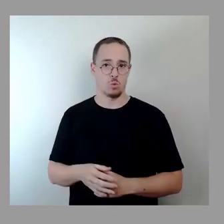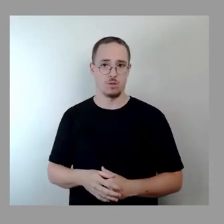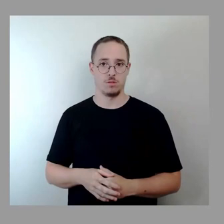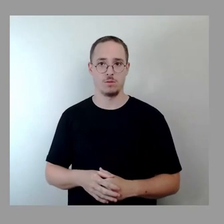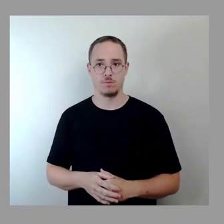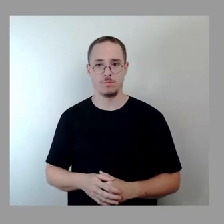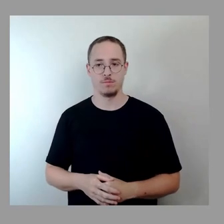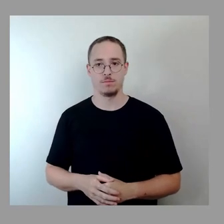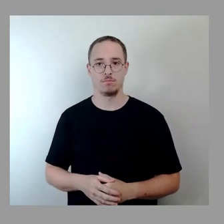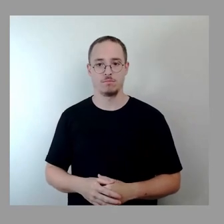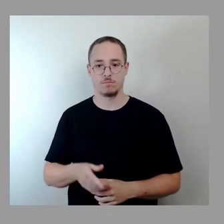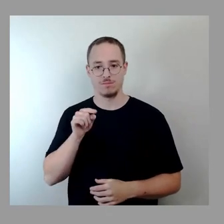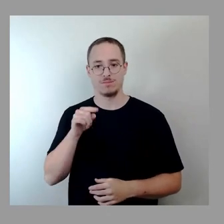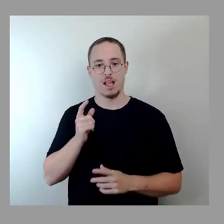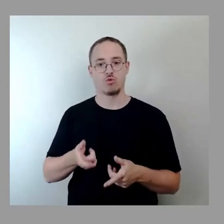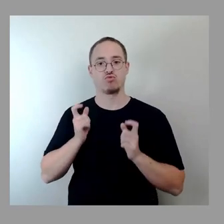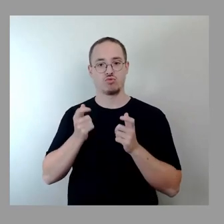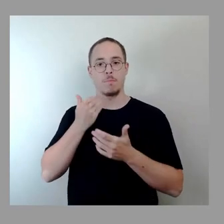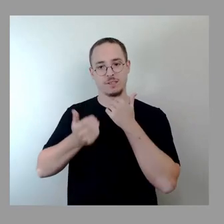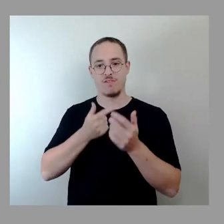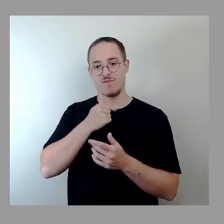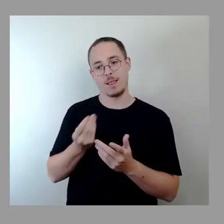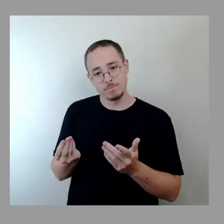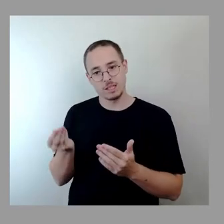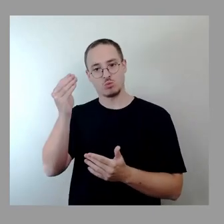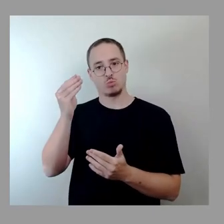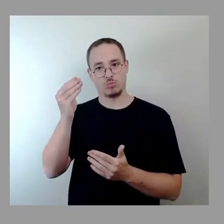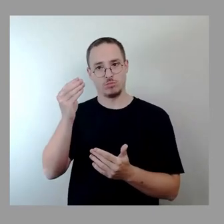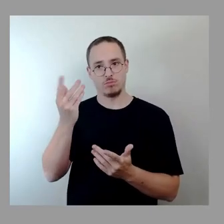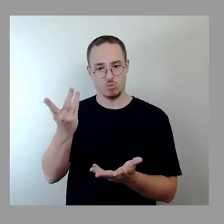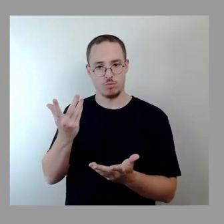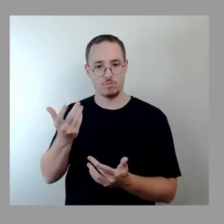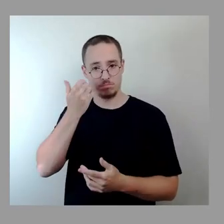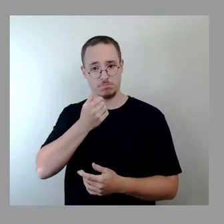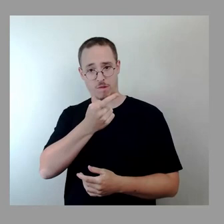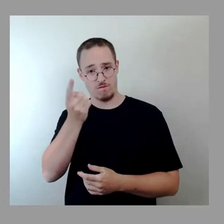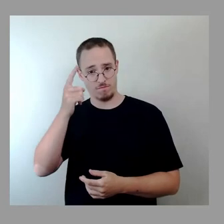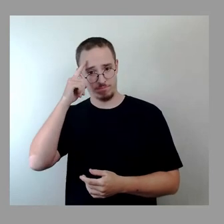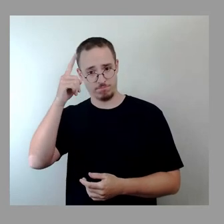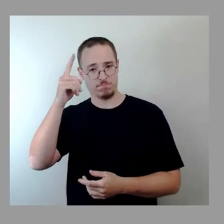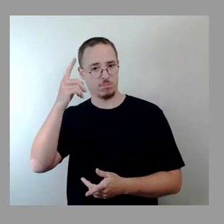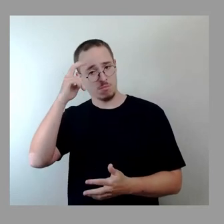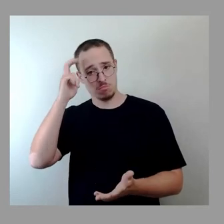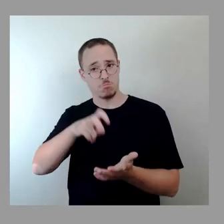Ausschussbericht hier ergänzen möchte. Wer hier zustimmen kann, den bitte ich um das Stimmzeichen.